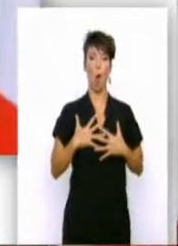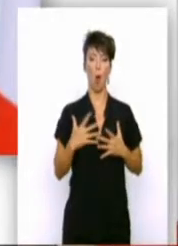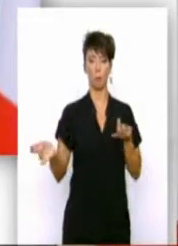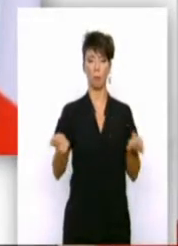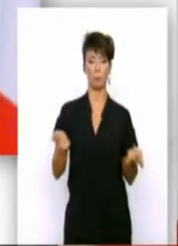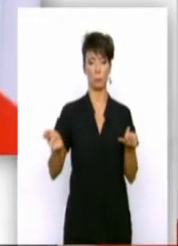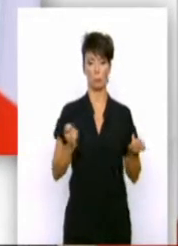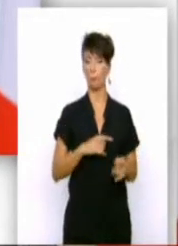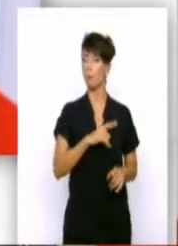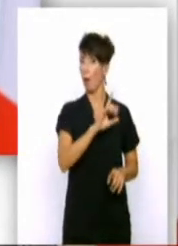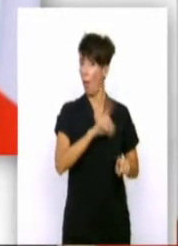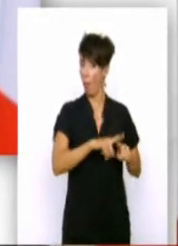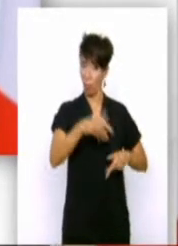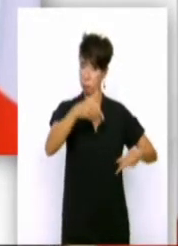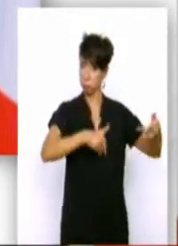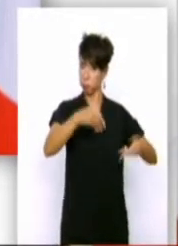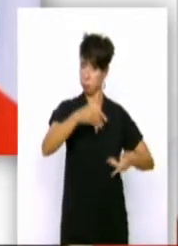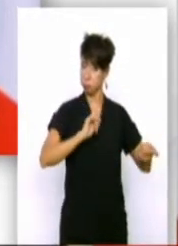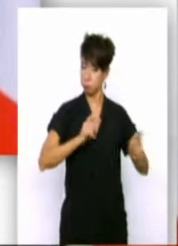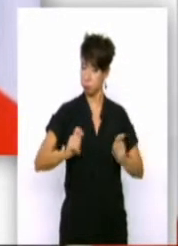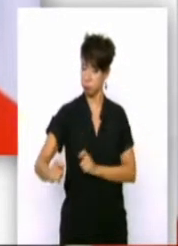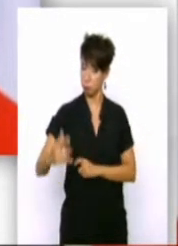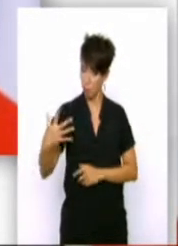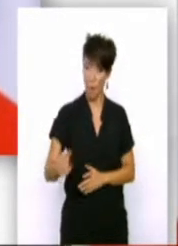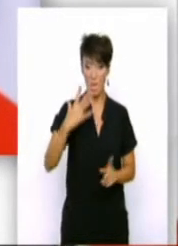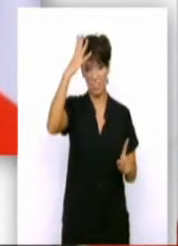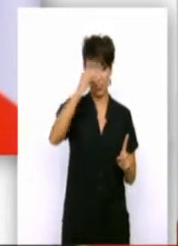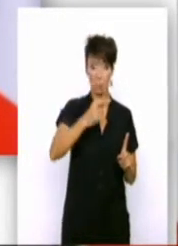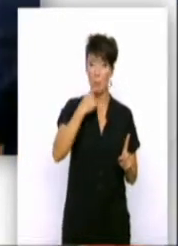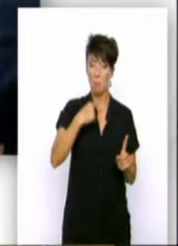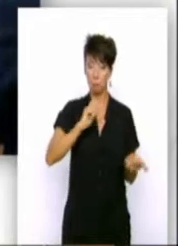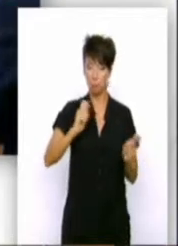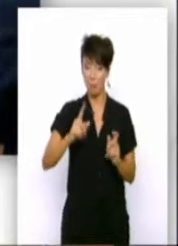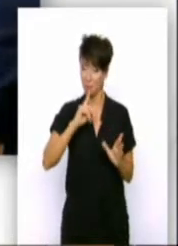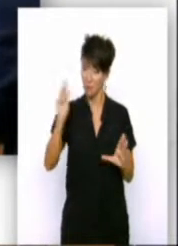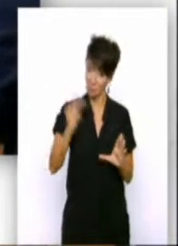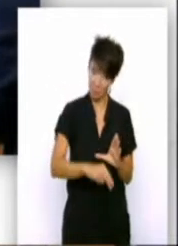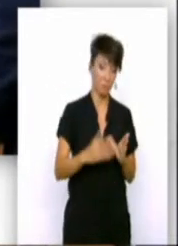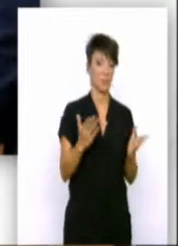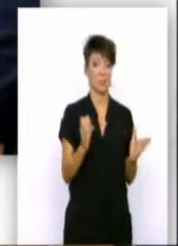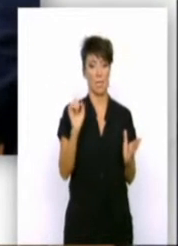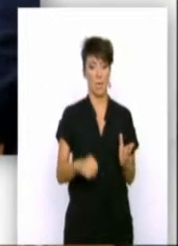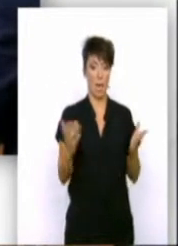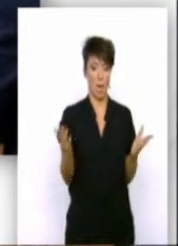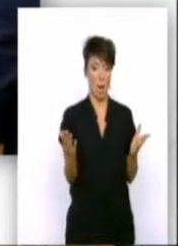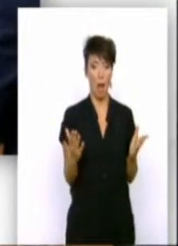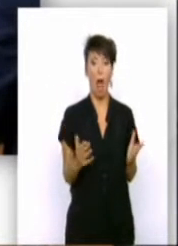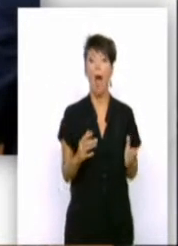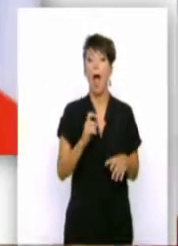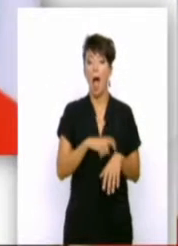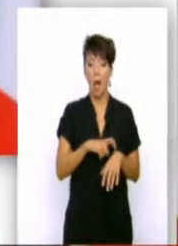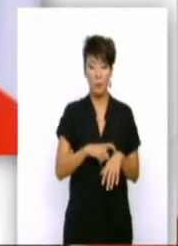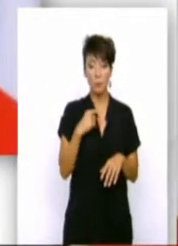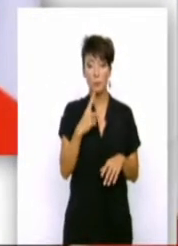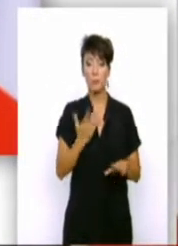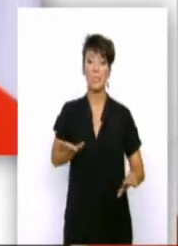C'est la Grèce qui a proposé les réformes, puisque le Premier ministre Cypras a fait voter ces réformes avant même qu'ils ne